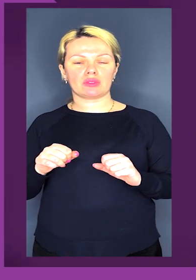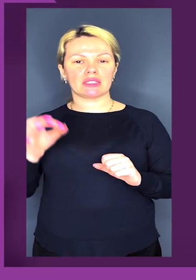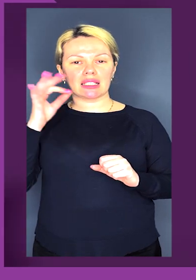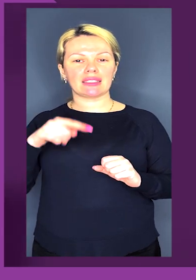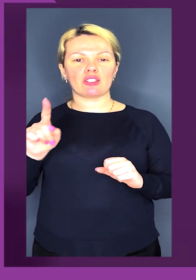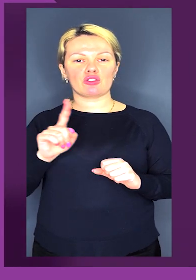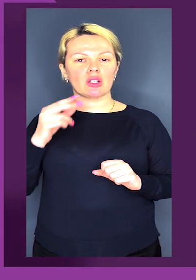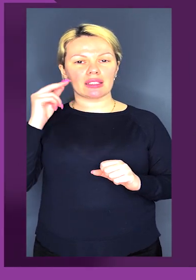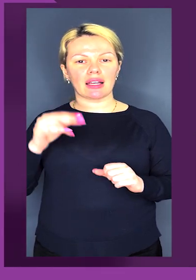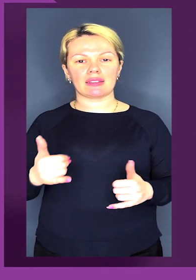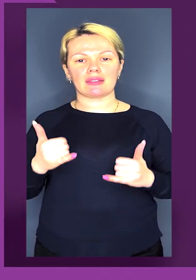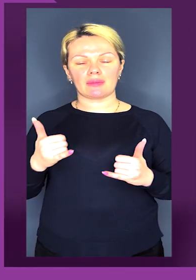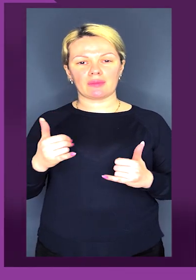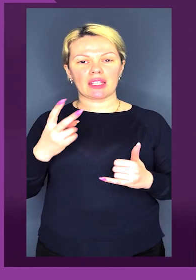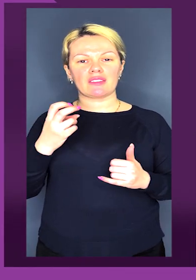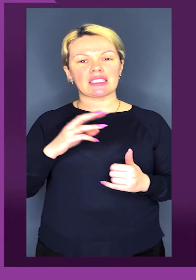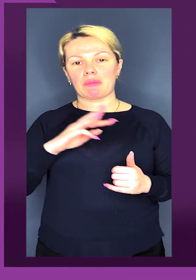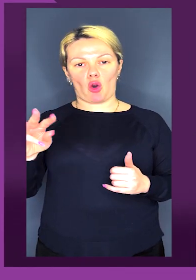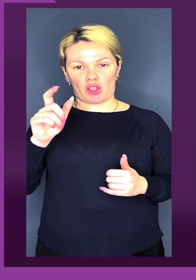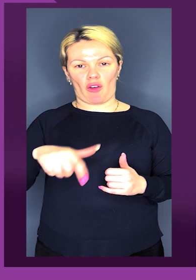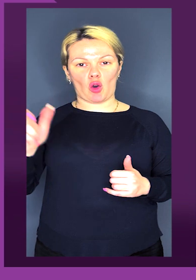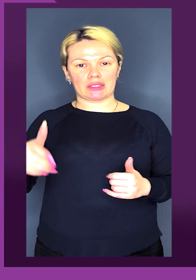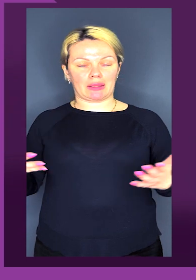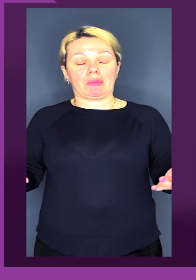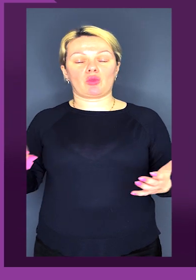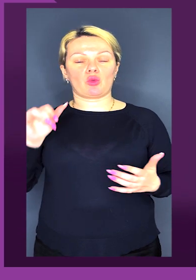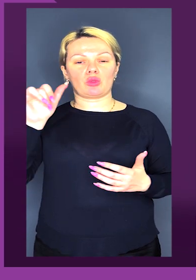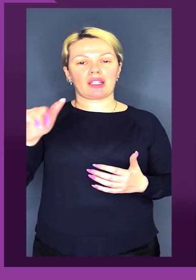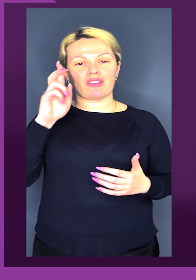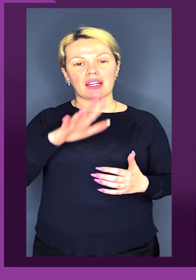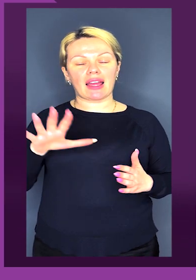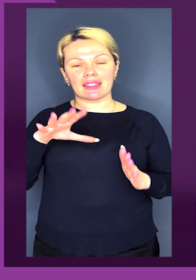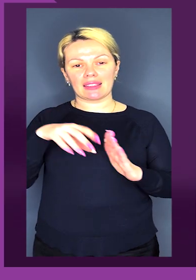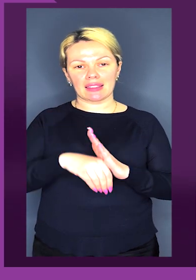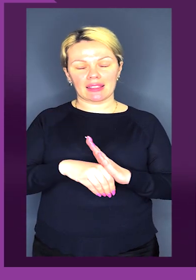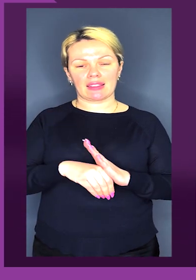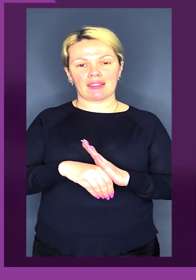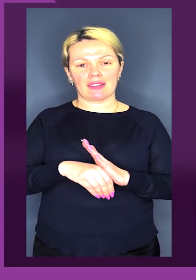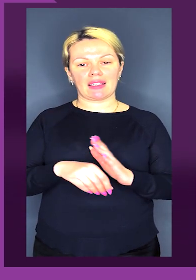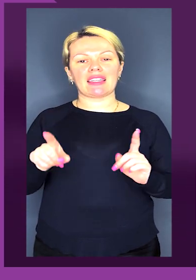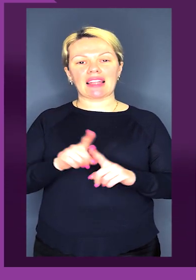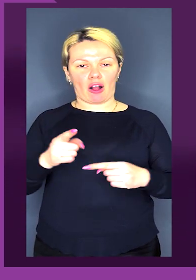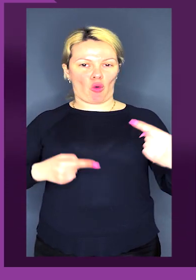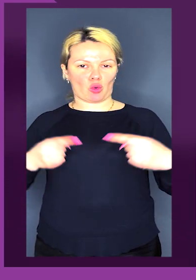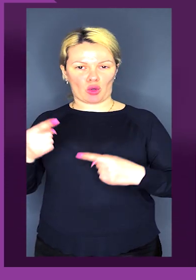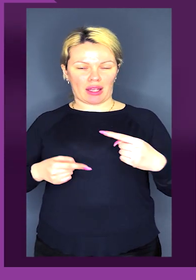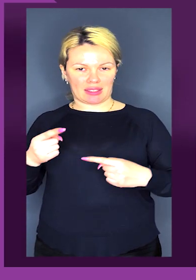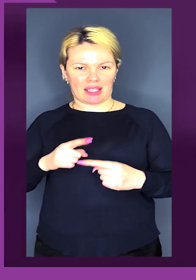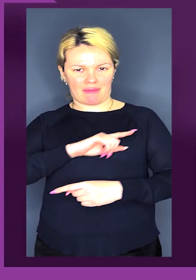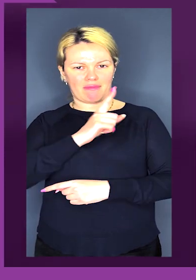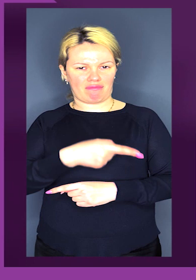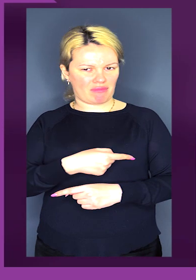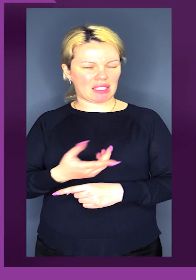Китай-Азії міліонів-200 мільйонів осіб. У них в країні і так конкуренція